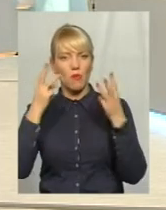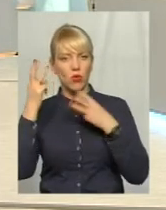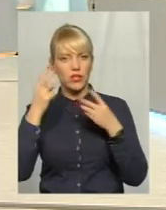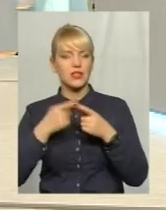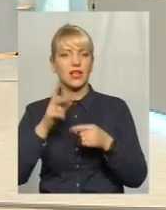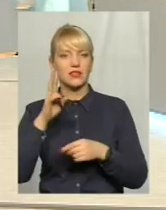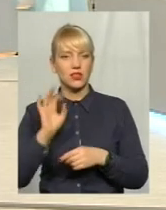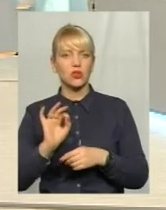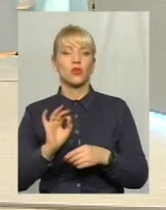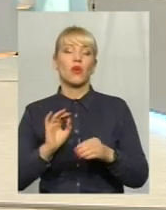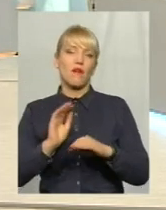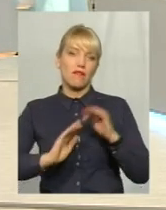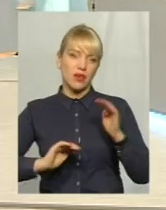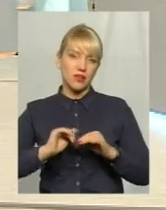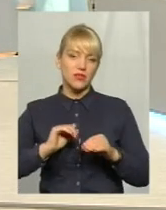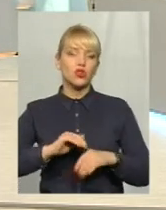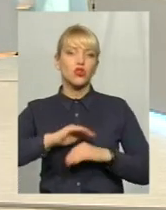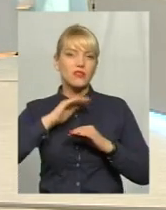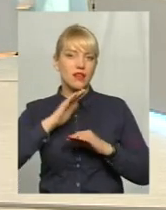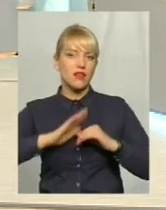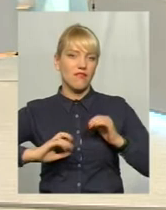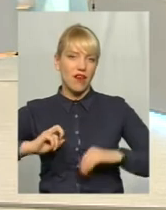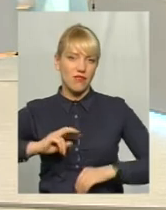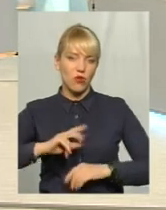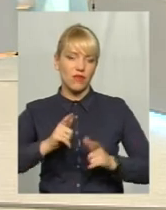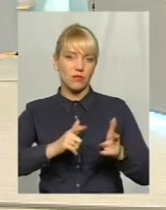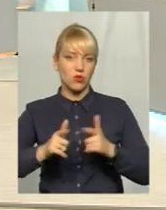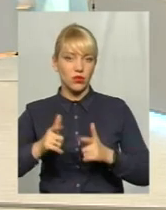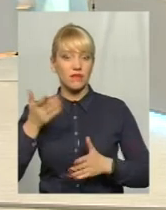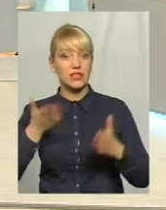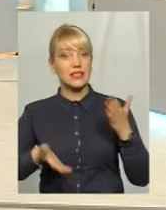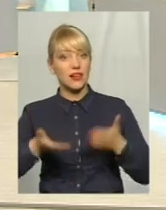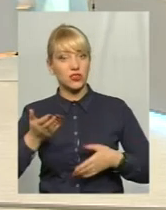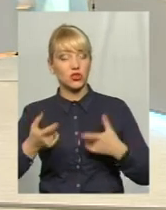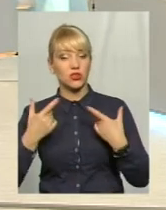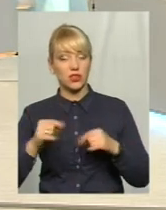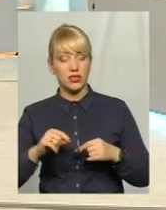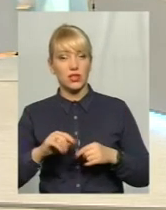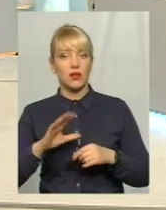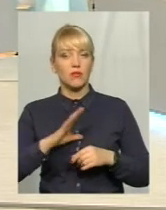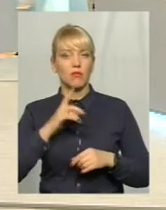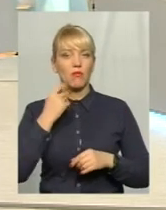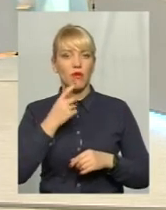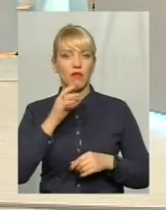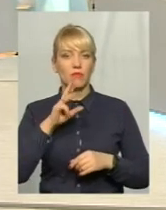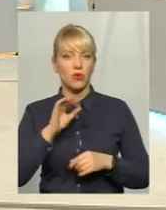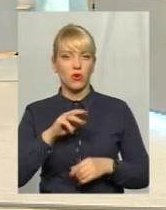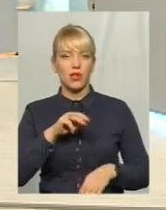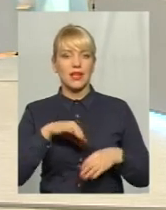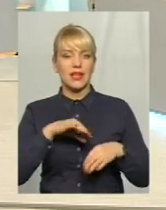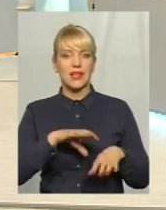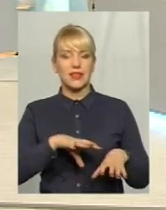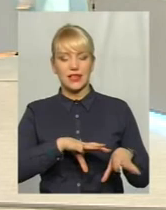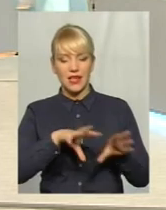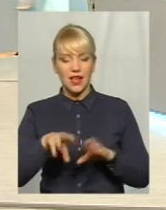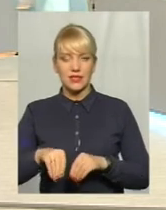фахівці достатньо кваліфіковані і підготовлені. І якщо десь б була мова про трансплантацію саме на